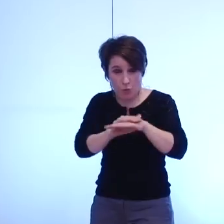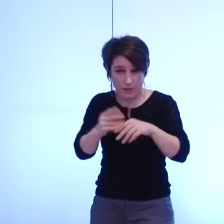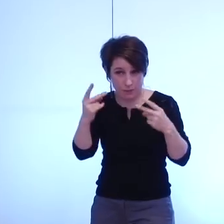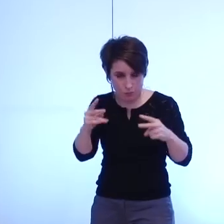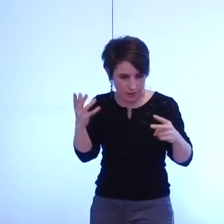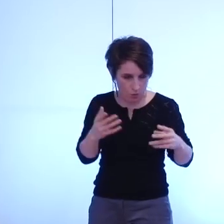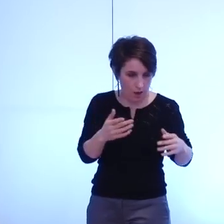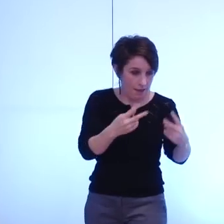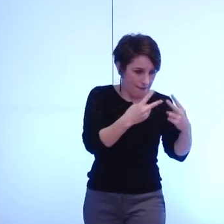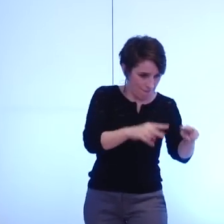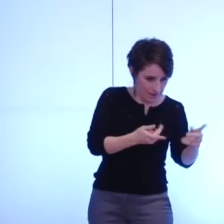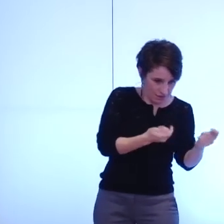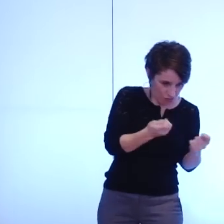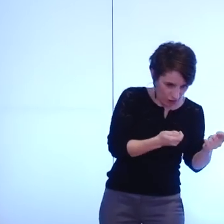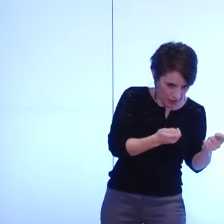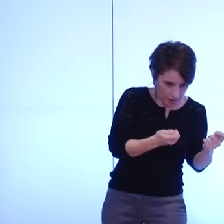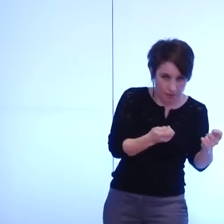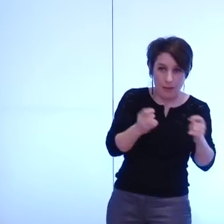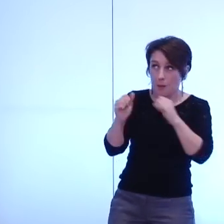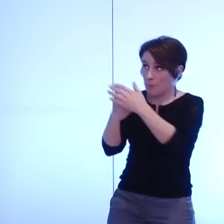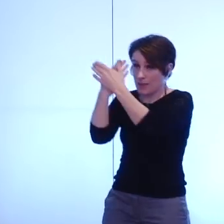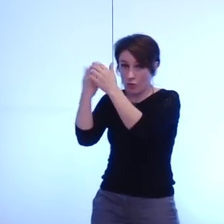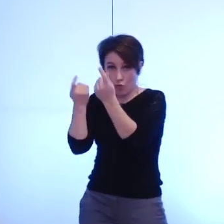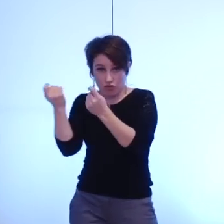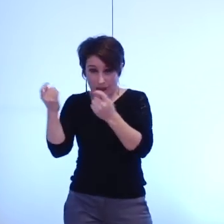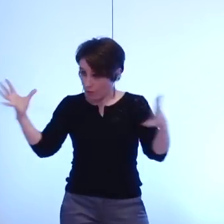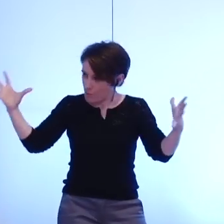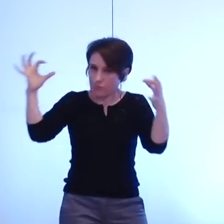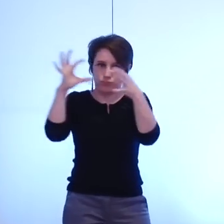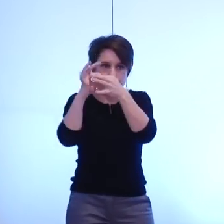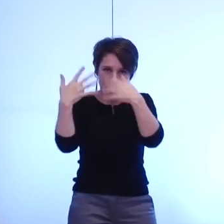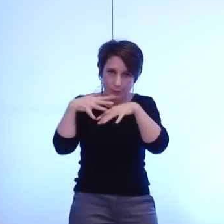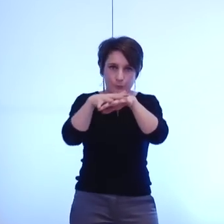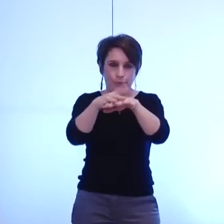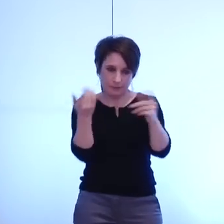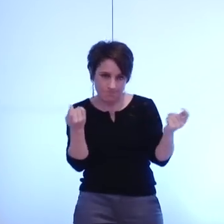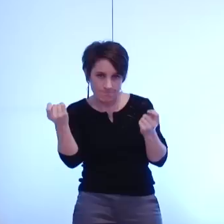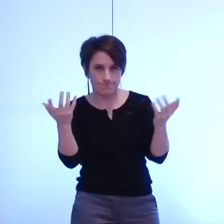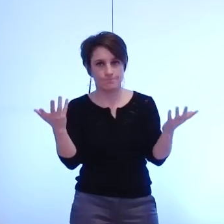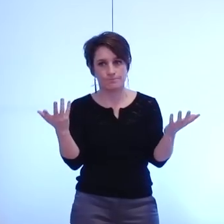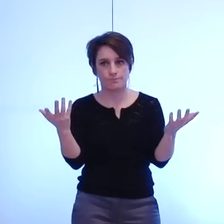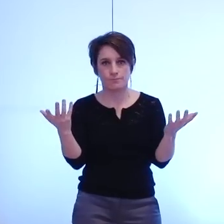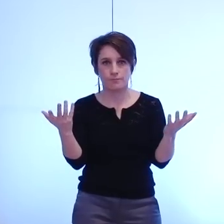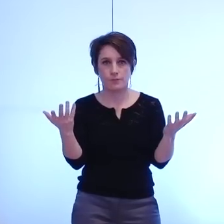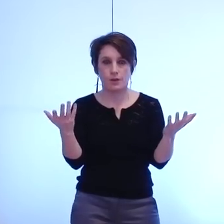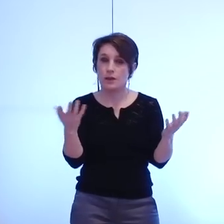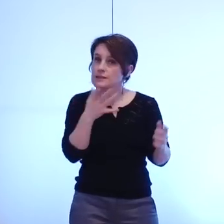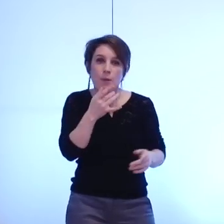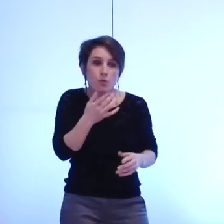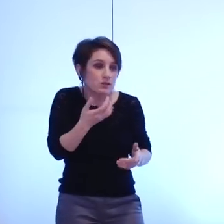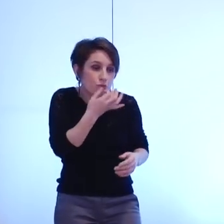sont les politiques communales et ce que sont d'autre part les politiques métropolitaines nos concitoyens ne doivent plus entendre